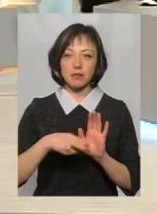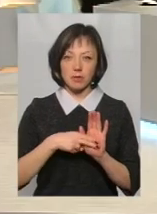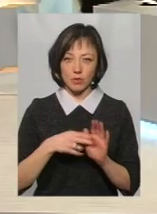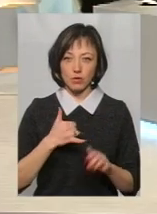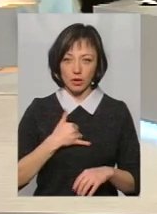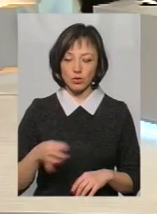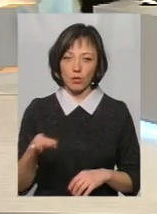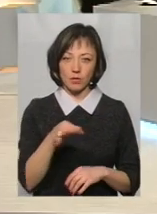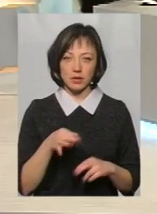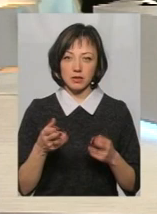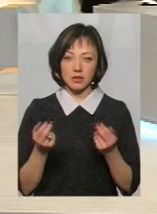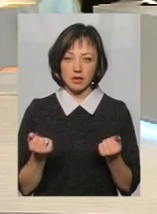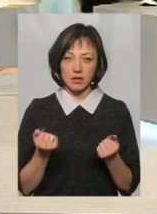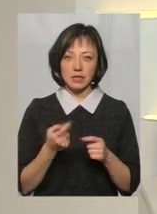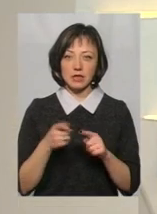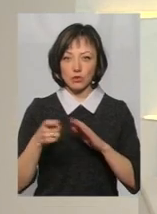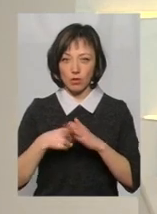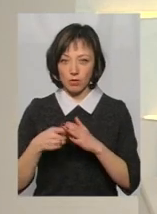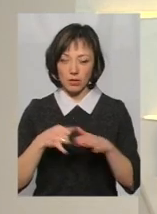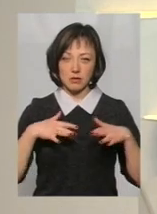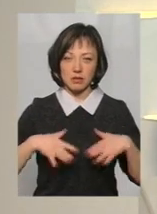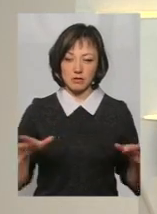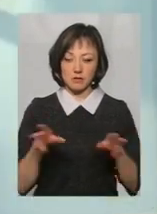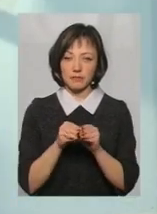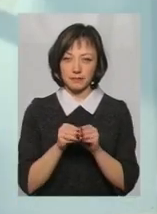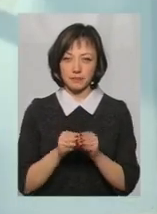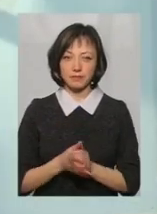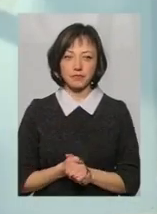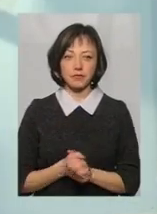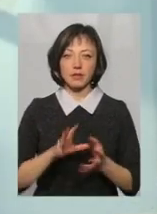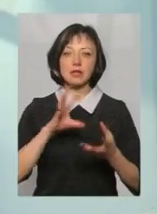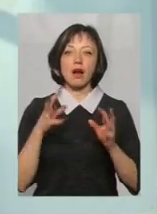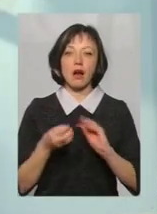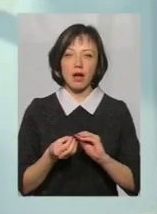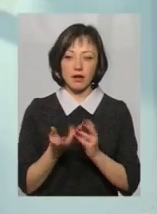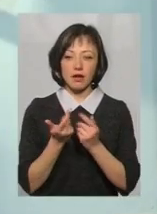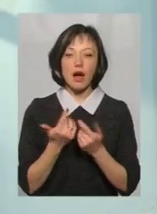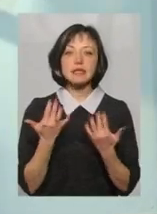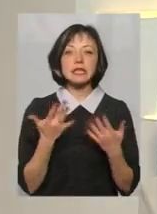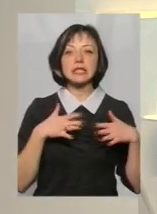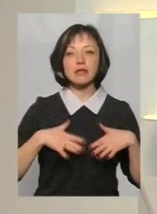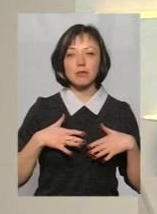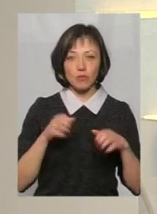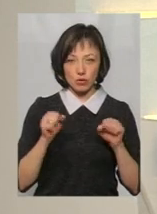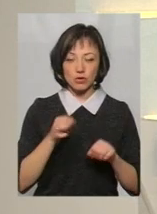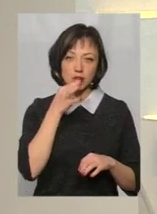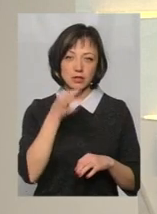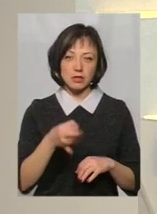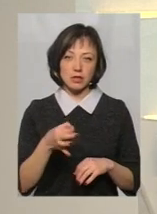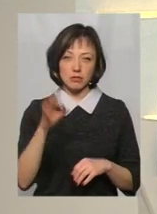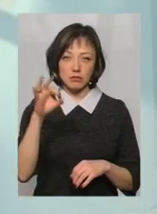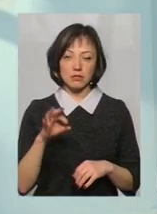Це в нашій області? В нашій області, Це і з Донбасу, і з Криму, Так, це загальна статистика. А скільки з Криму приблизно може ти сказати?